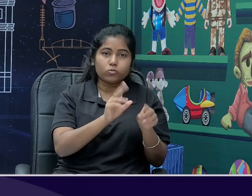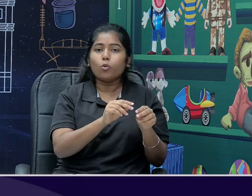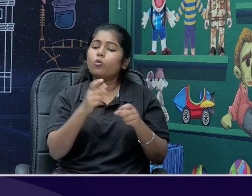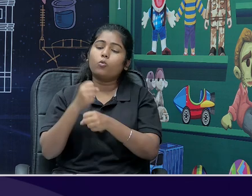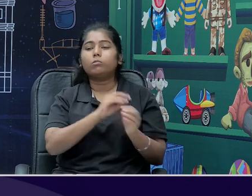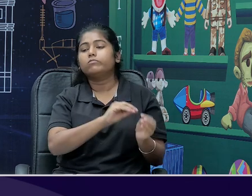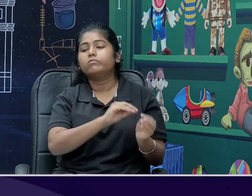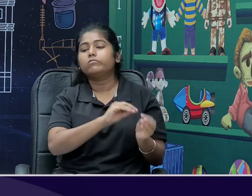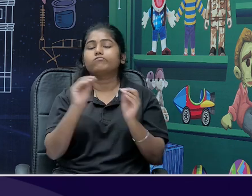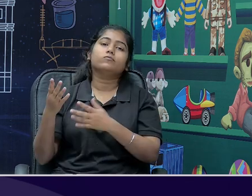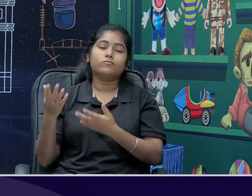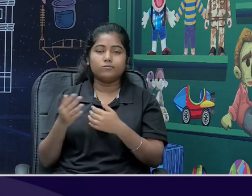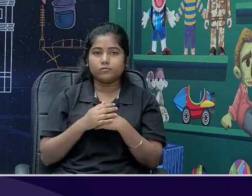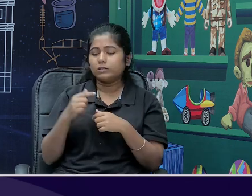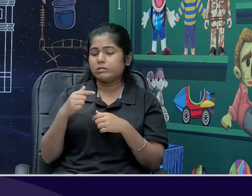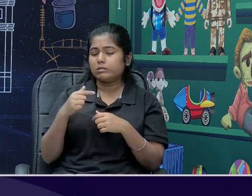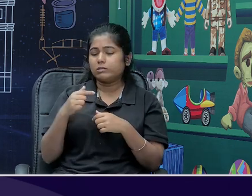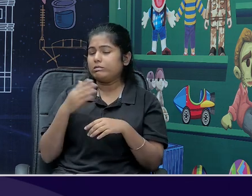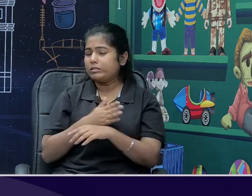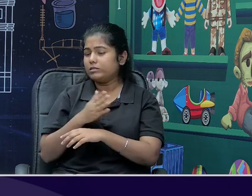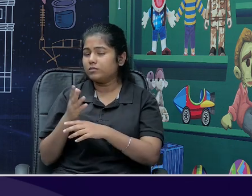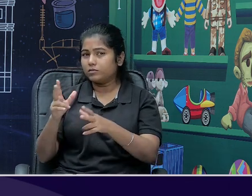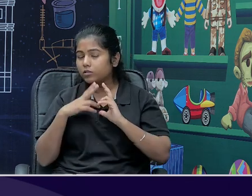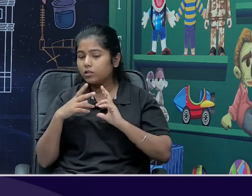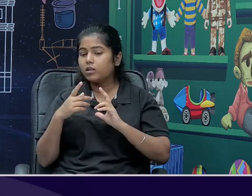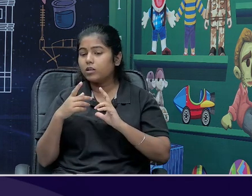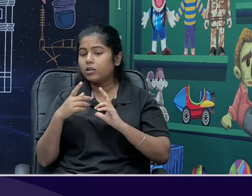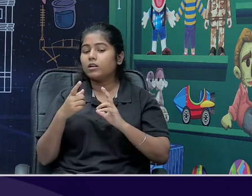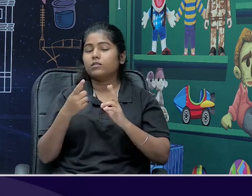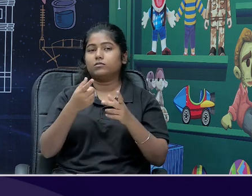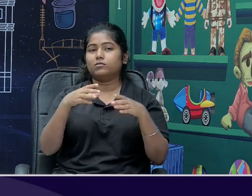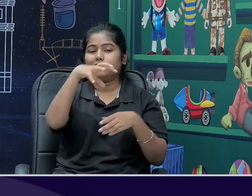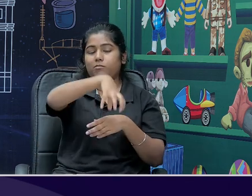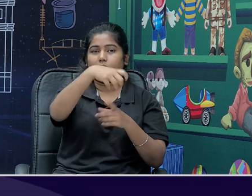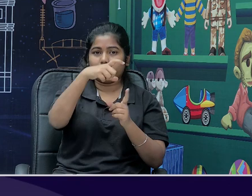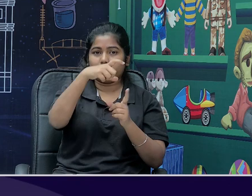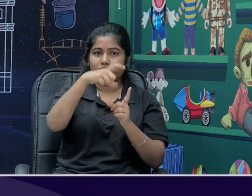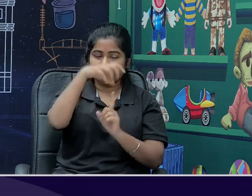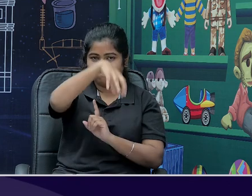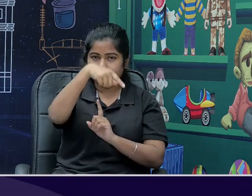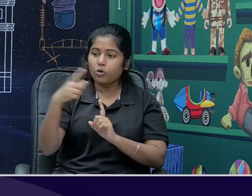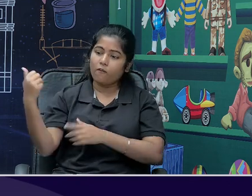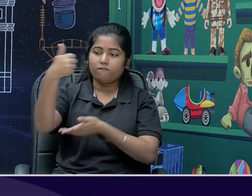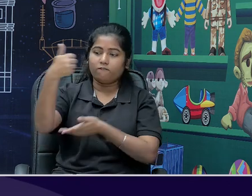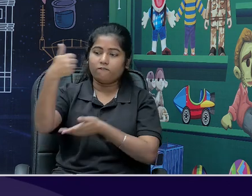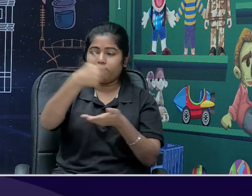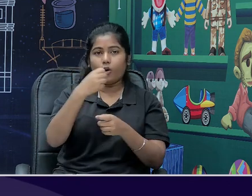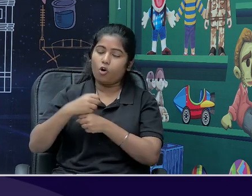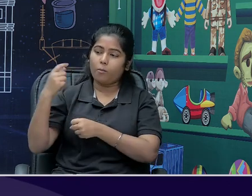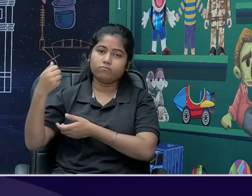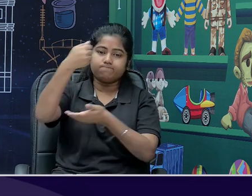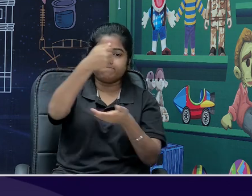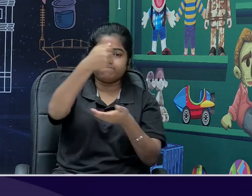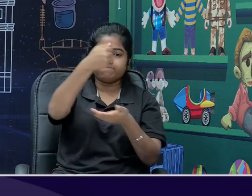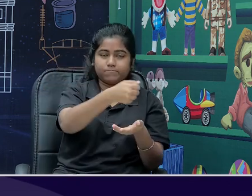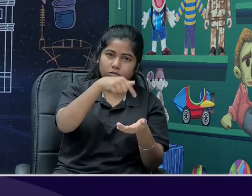उनको जो है funding होती है, गवर्मेंट से budget आता है, वो उनको issue करते हैं, so there is no pressure on them,